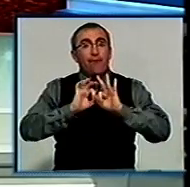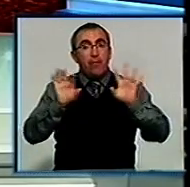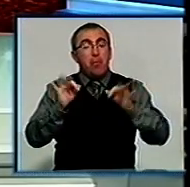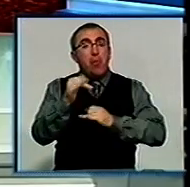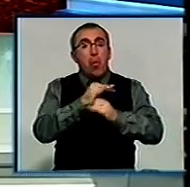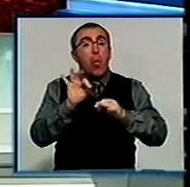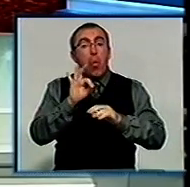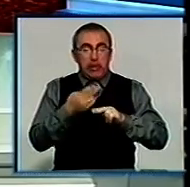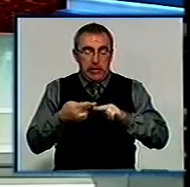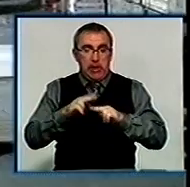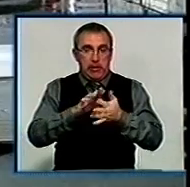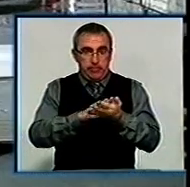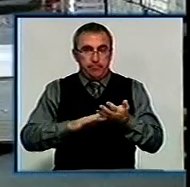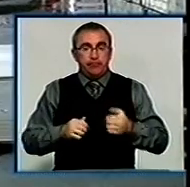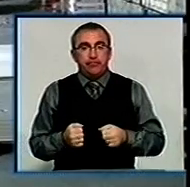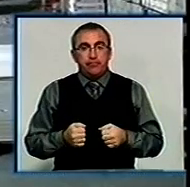поговоримо про таке.